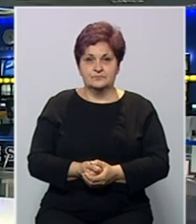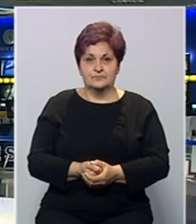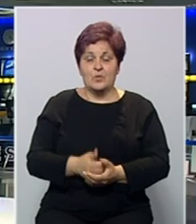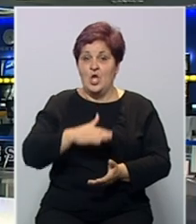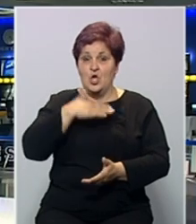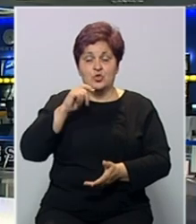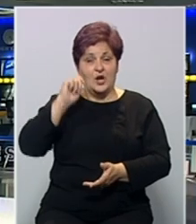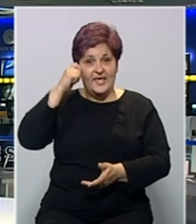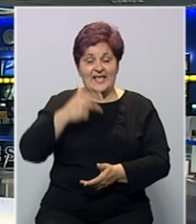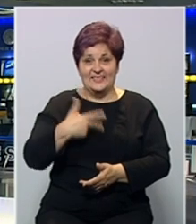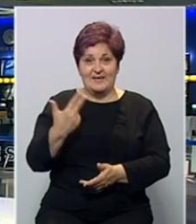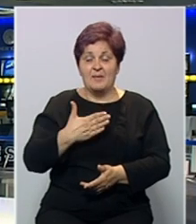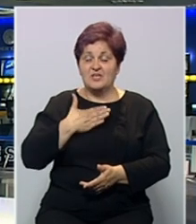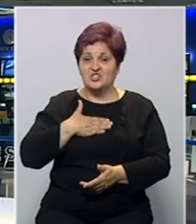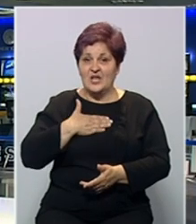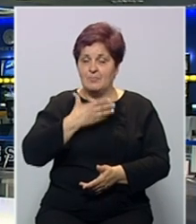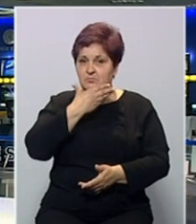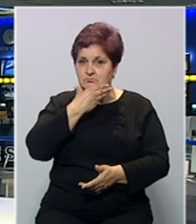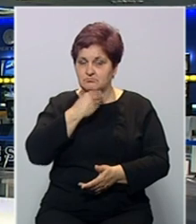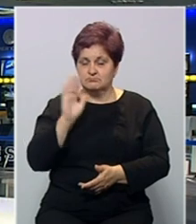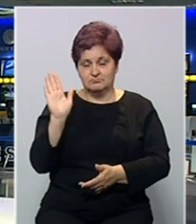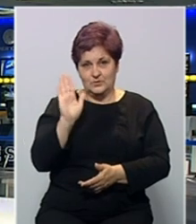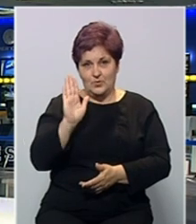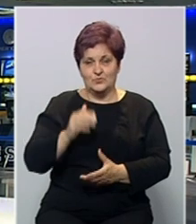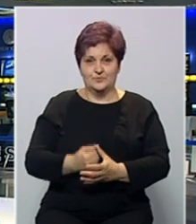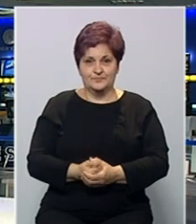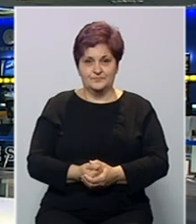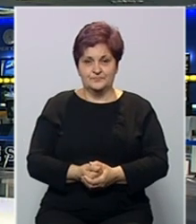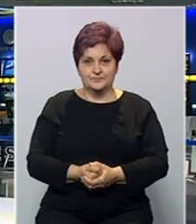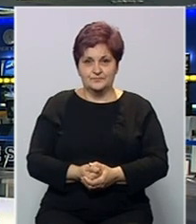Toliko u Dnevniku 3. Želimo vam ugodnu i laku noć.